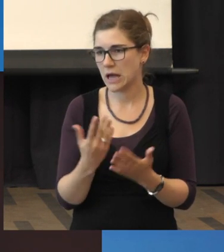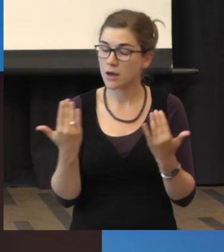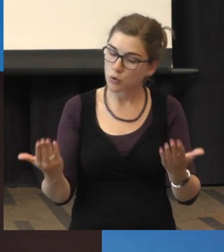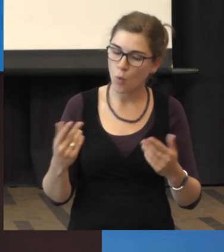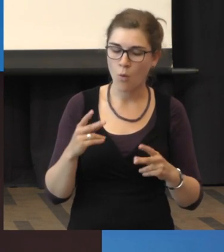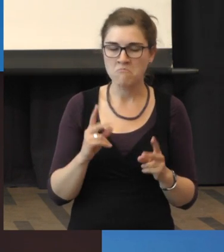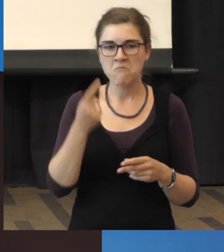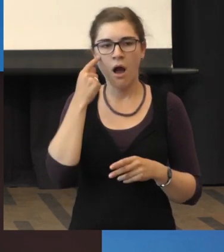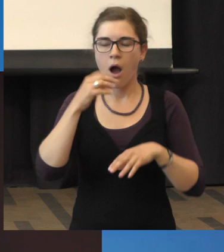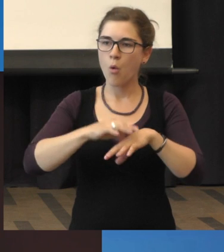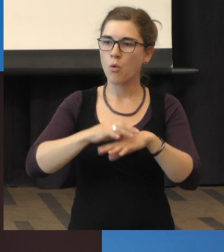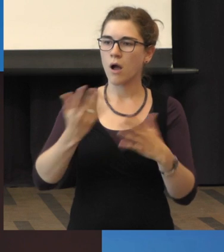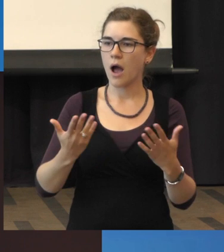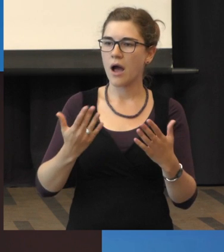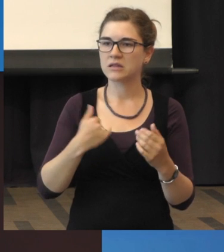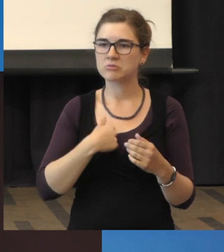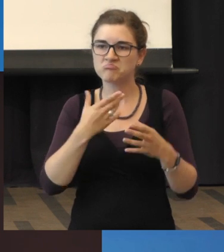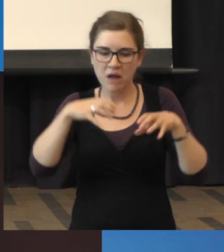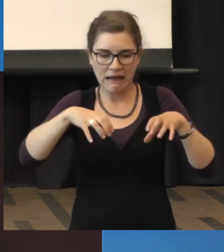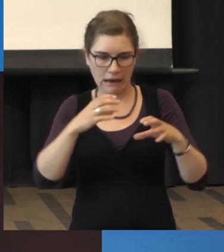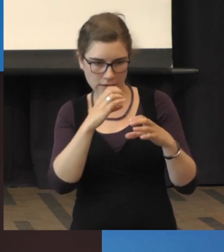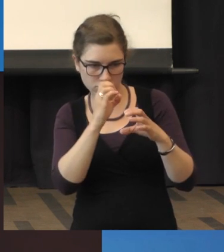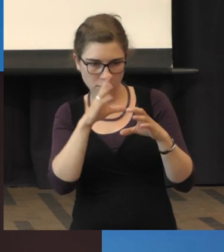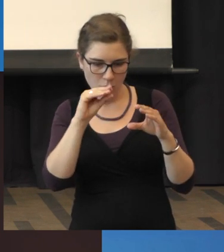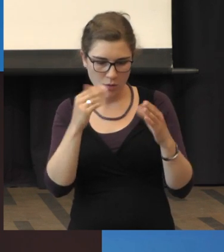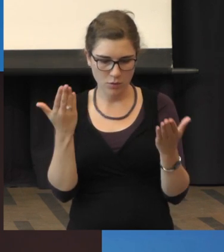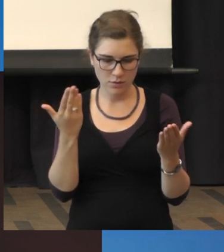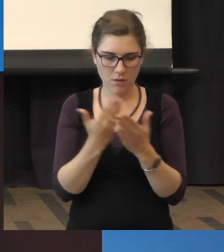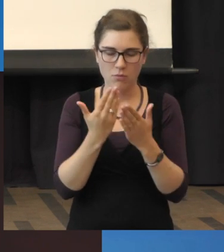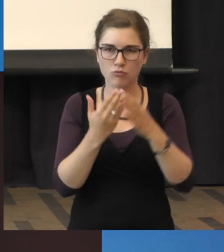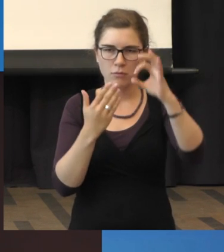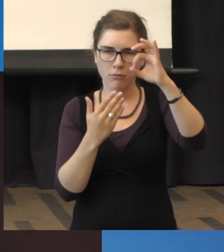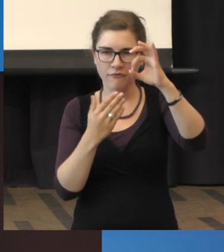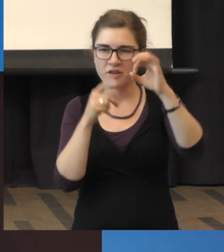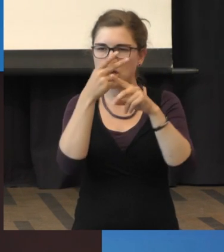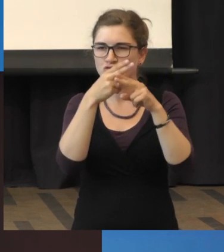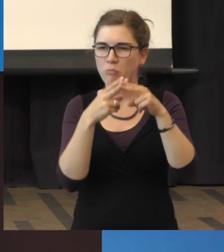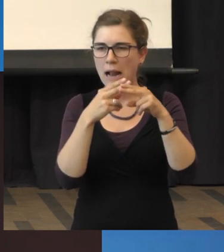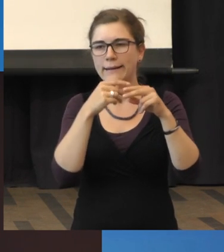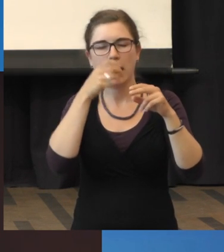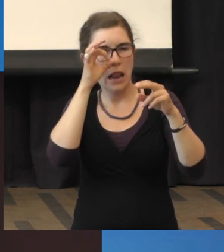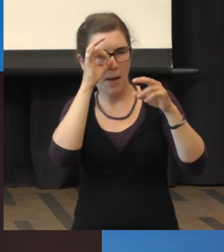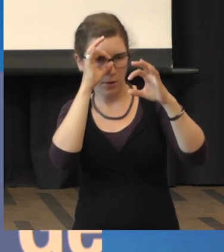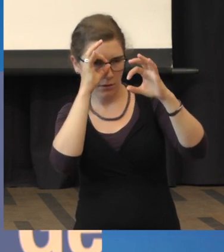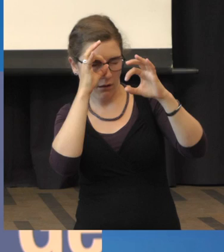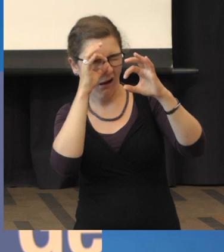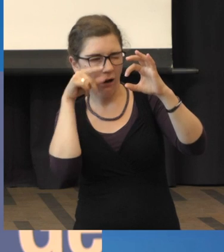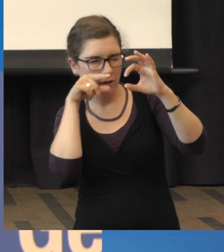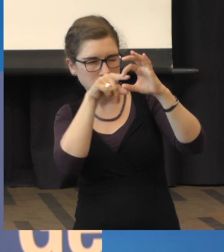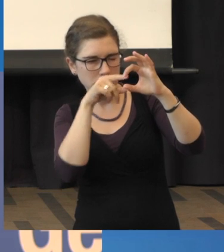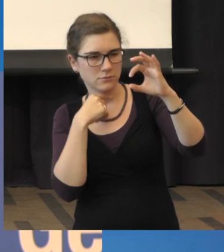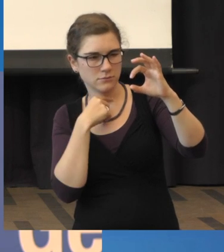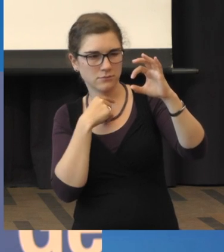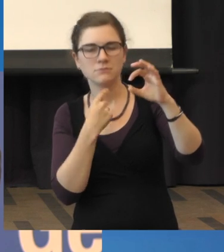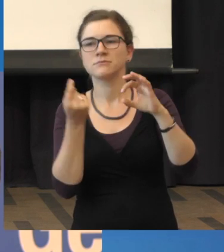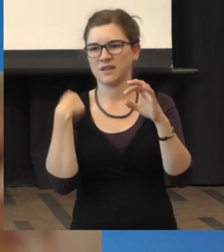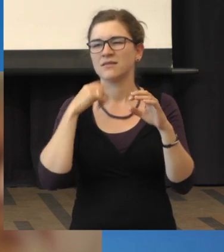also wir Augenärzte nehmen, also irgendein Instrument. Dann hier so eine Spaltlampe, das ist so ein Mikroskop. Wir gucken einfach in das Auge rein und sehen dann die Bilder, die